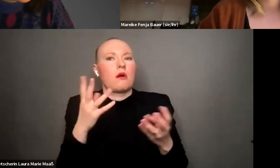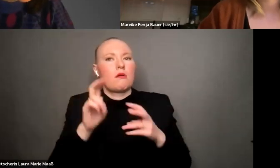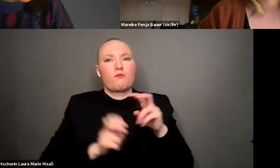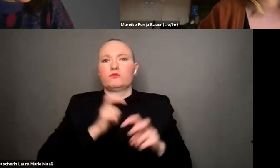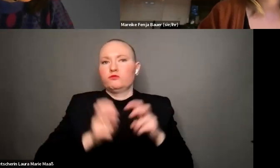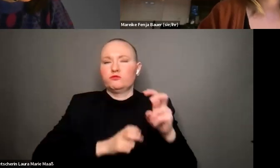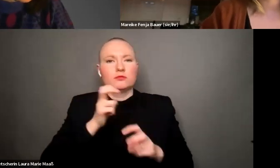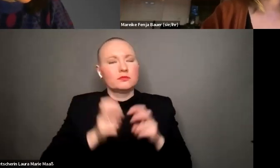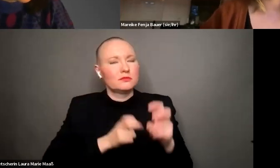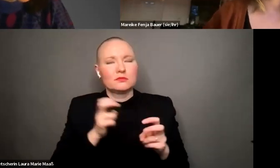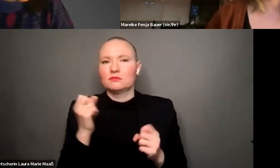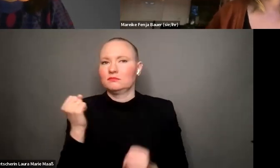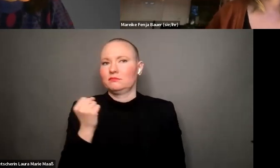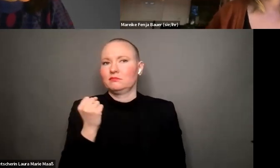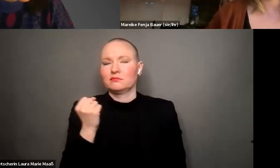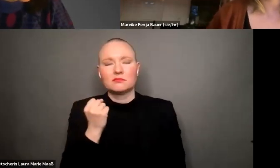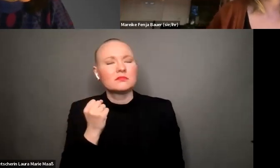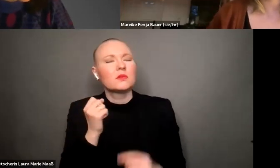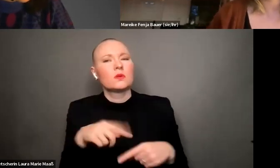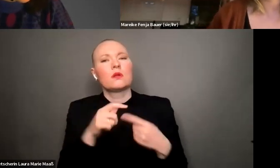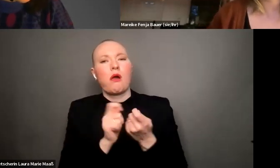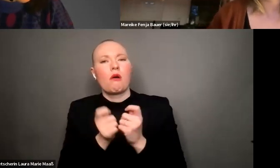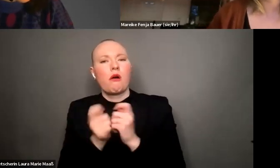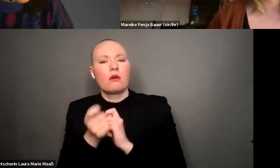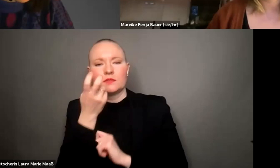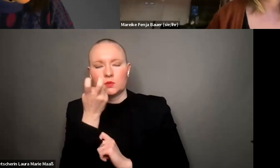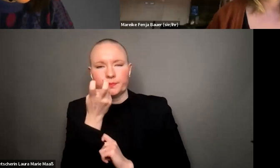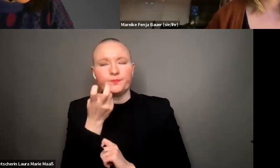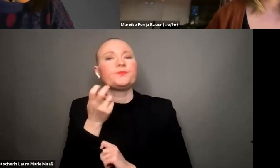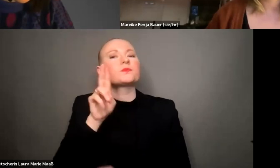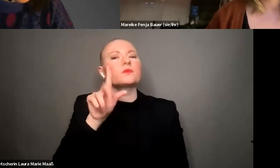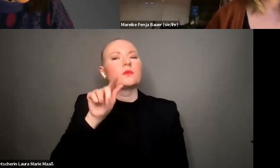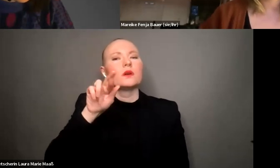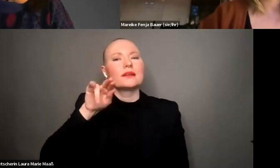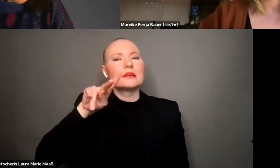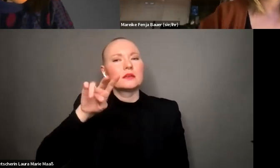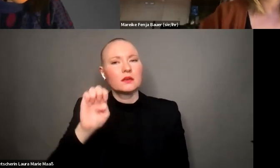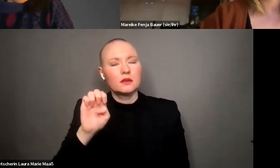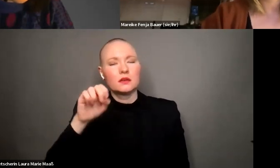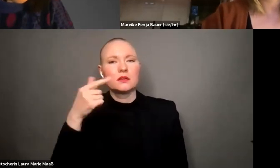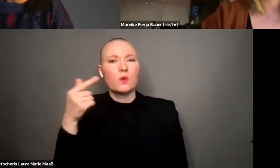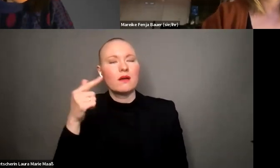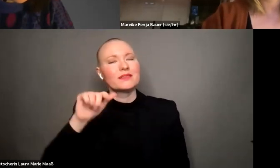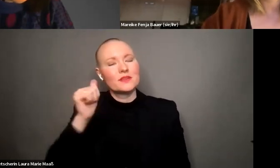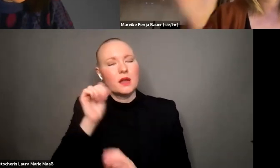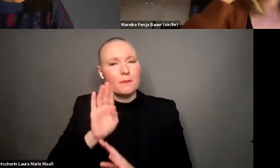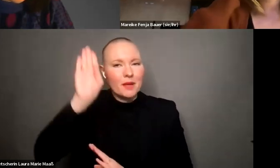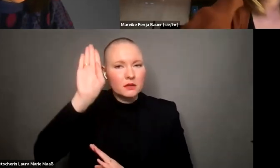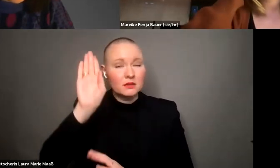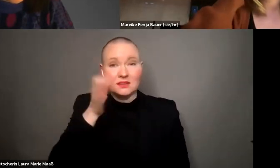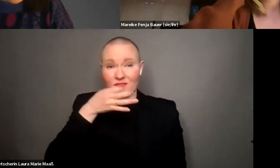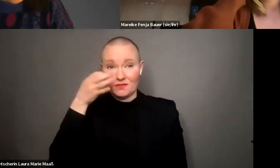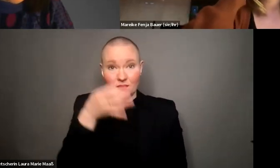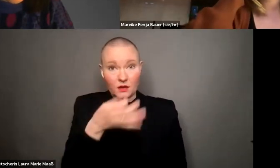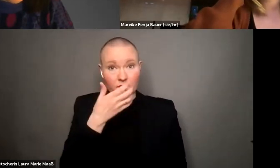ulrike taugert hat sich wieder gemeldet ulrike die frage an dich willst du